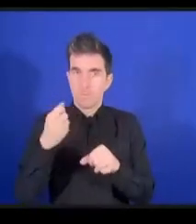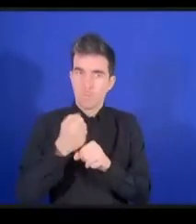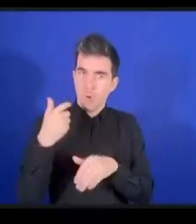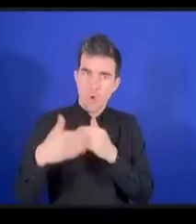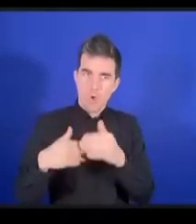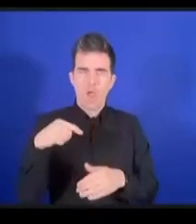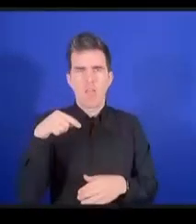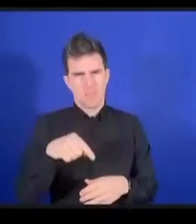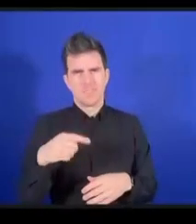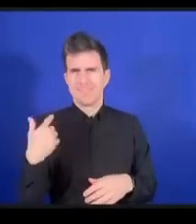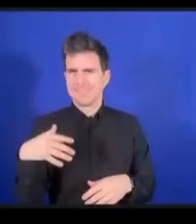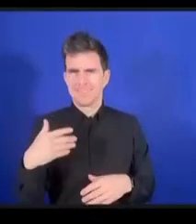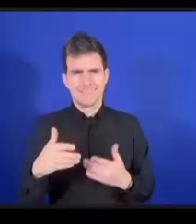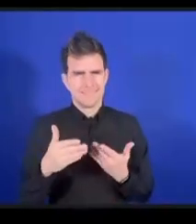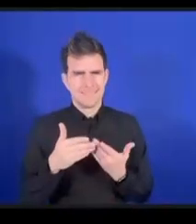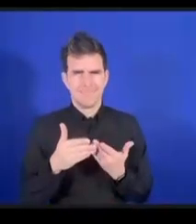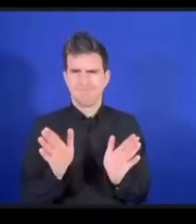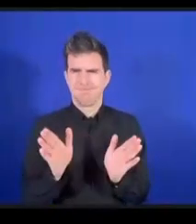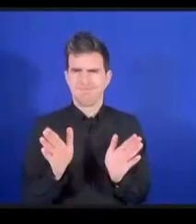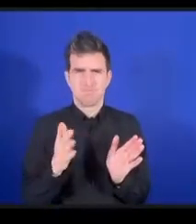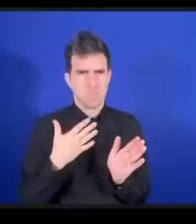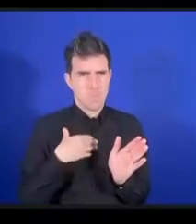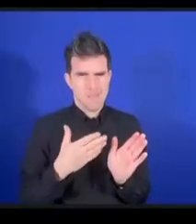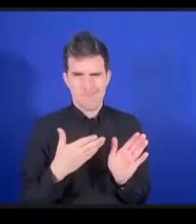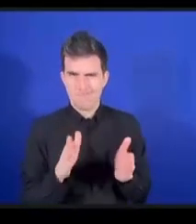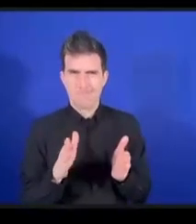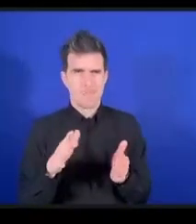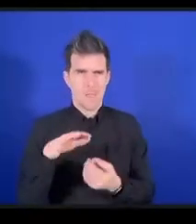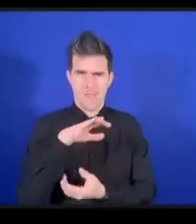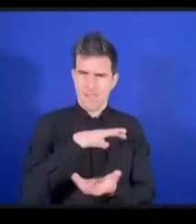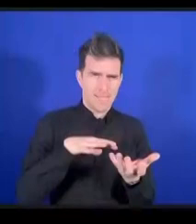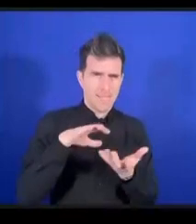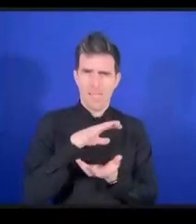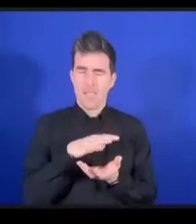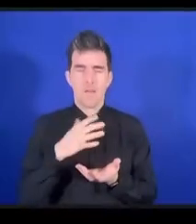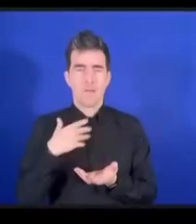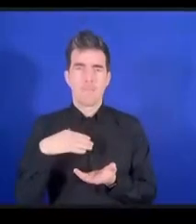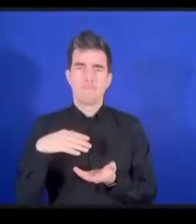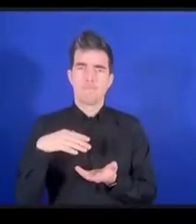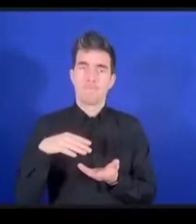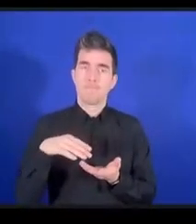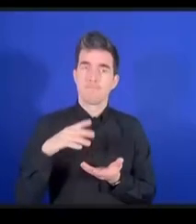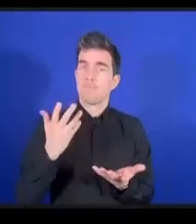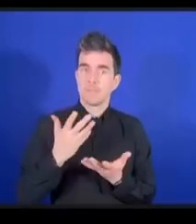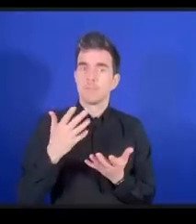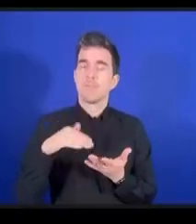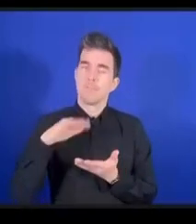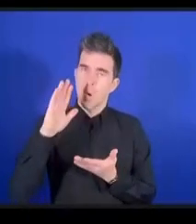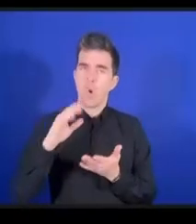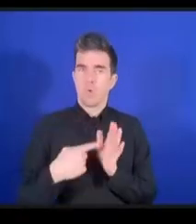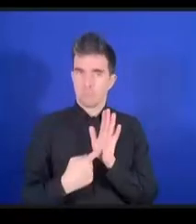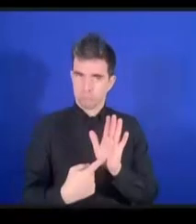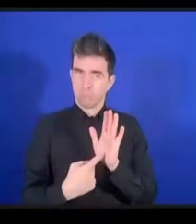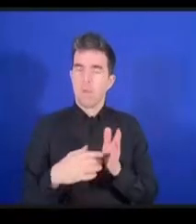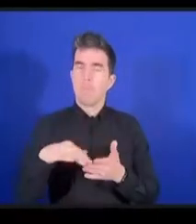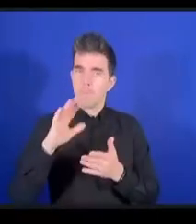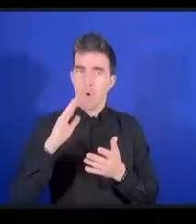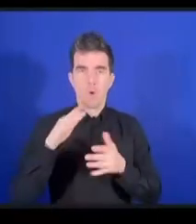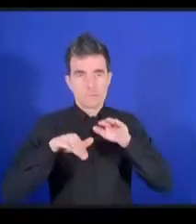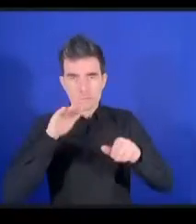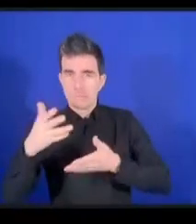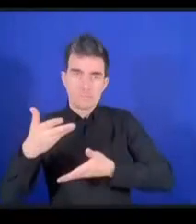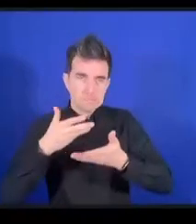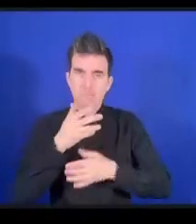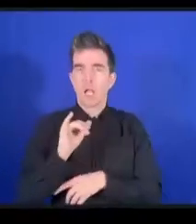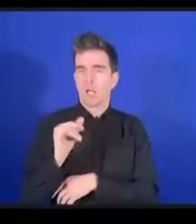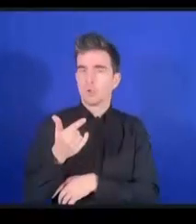plus communiquer le travail du FGI au secteur pour que l'on ait des partenaires et pour